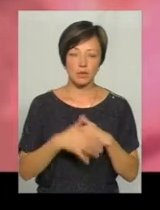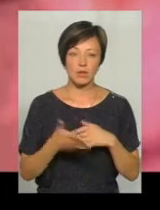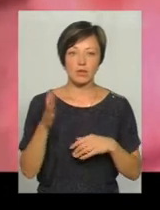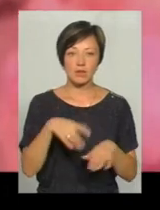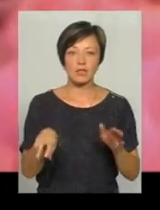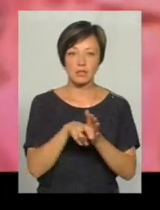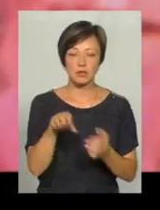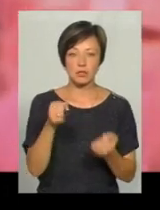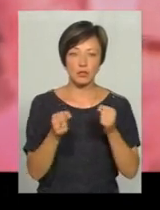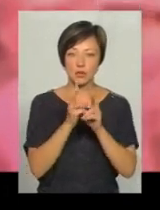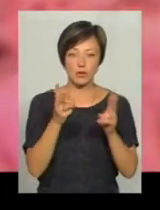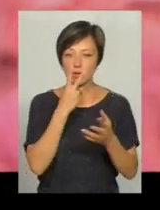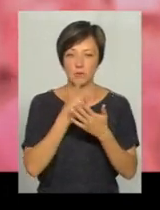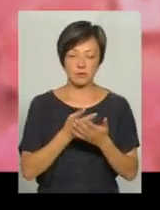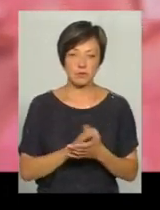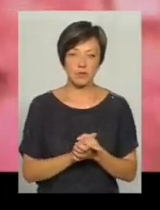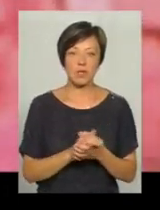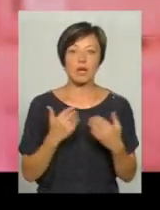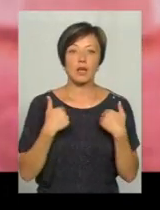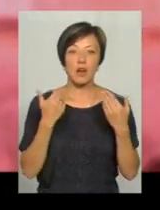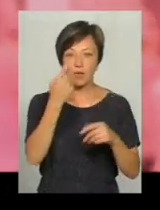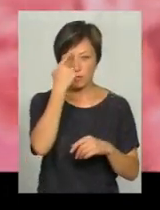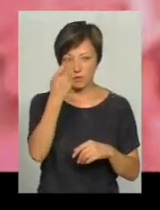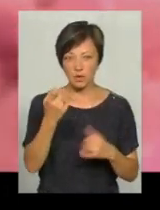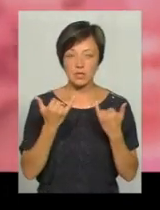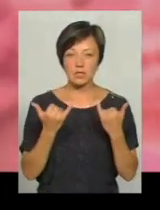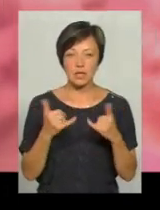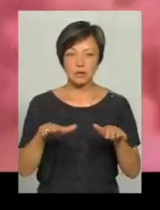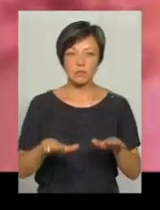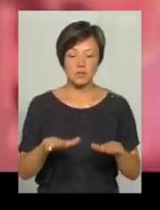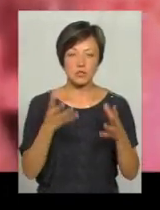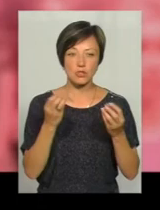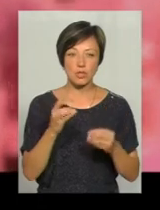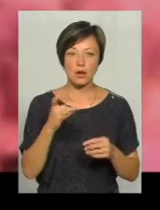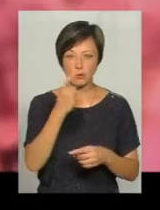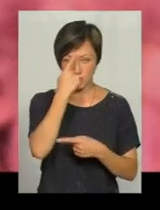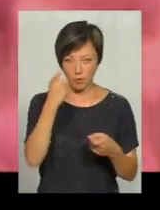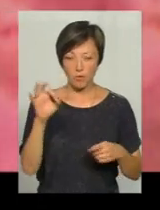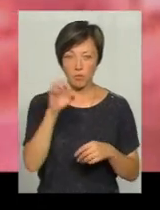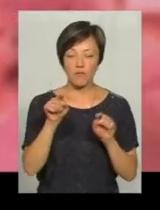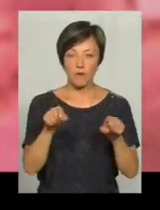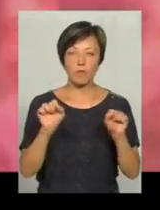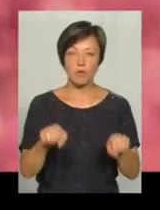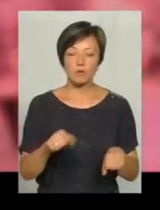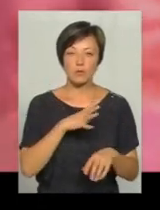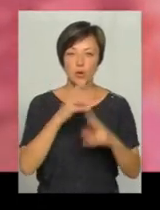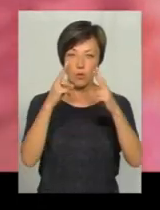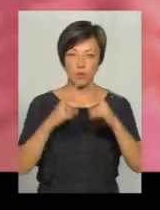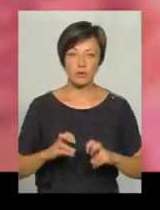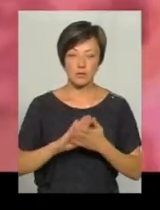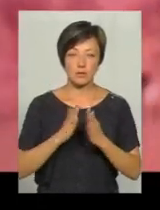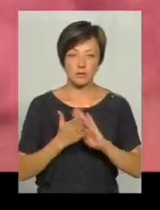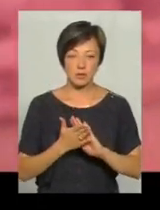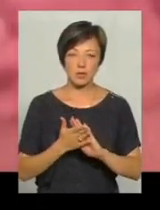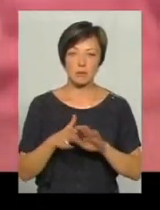селі машини, щоб... Ні, я зараз повідомляю, що зараз на цьому місці ще раз повідомляю, про те, що ви можете пройти огляд на стан алкогольного